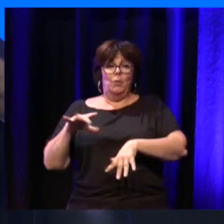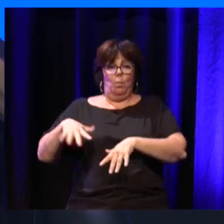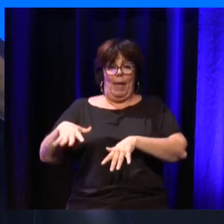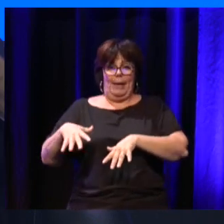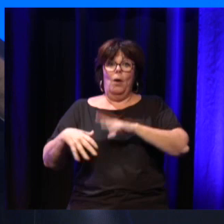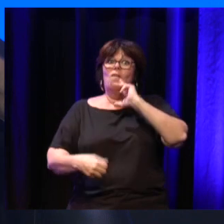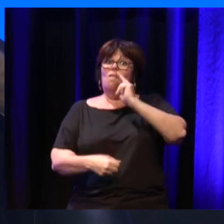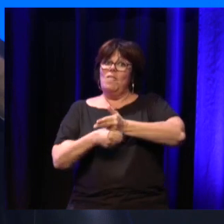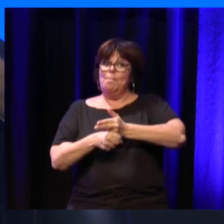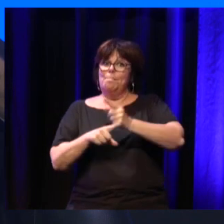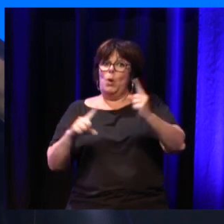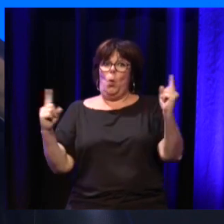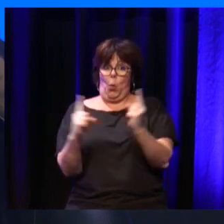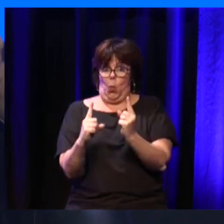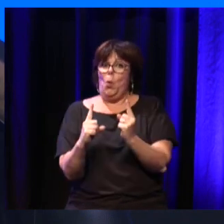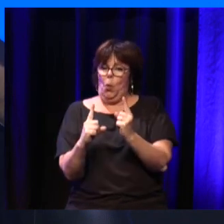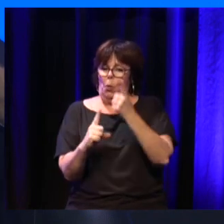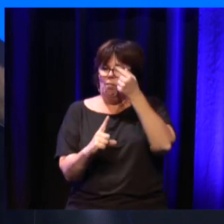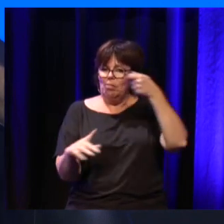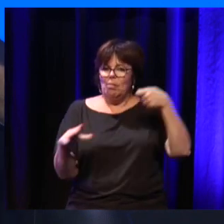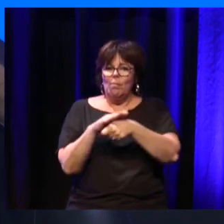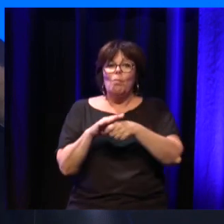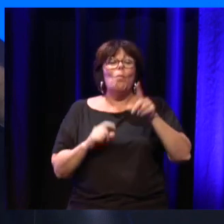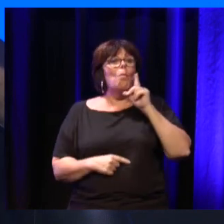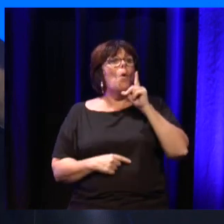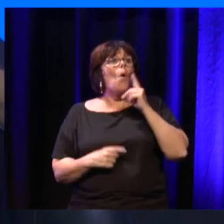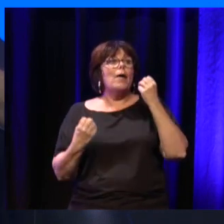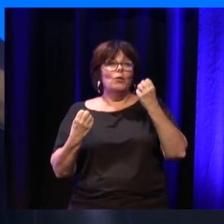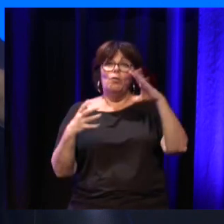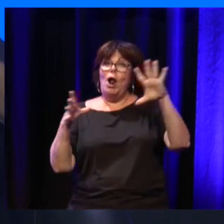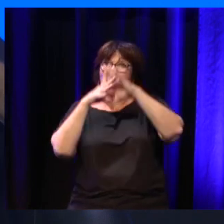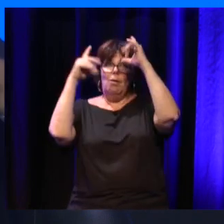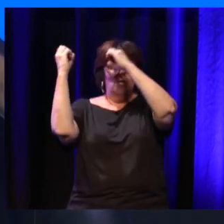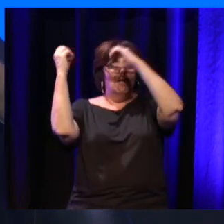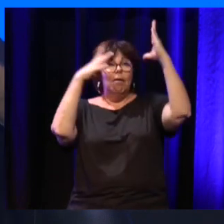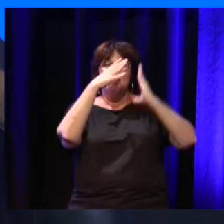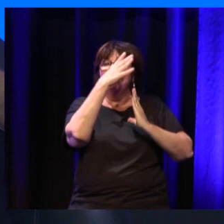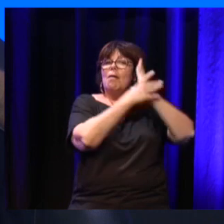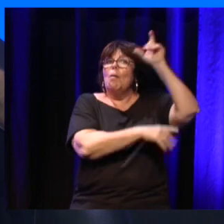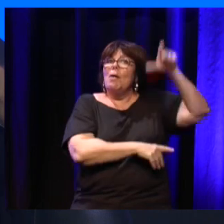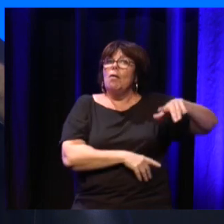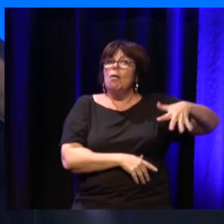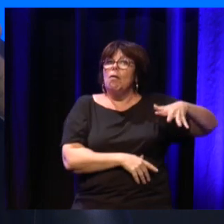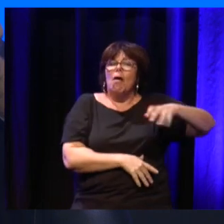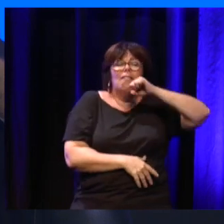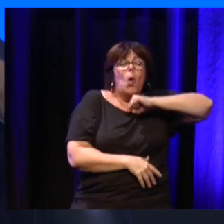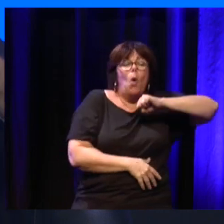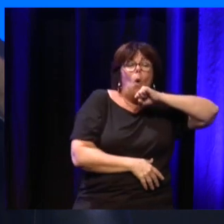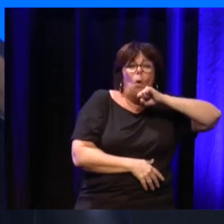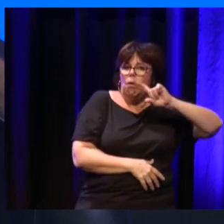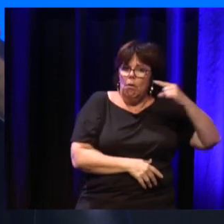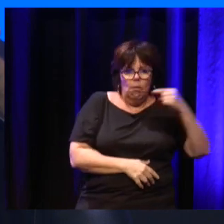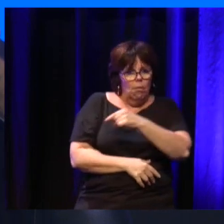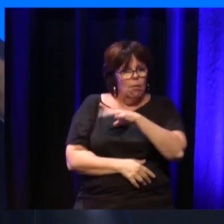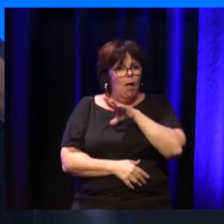25% de personnes qui ont moins de 65 ans ou 20% de personnes qui ont moins de 65 ans. Donc là, on a financé